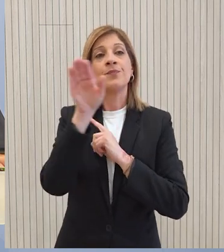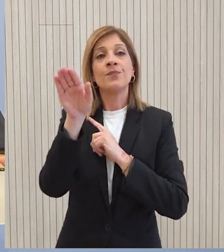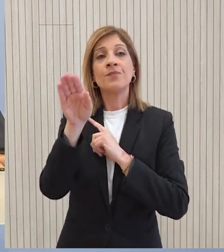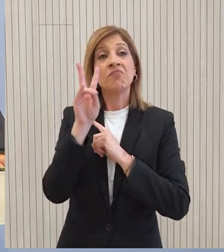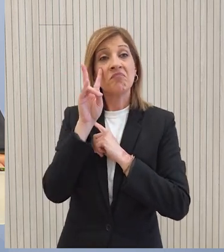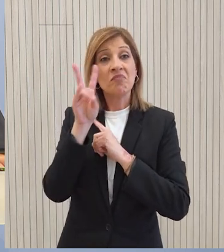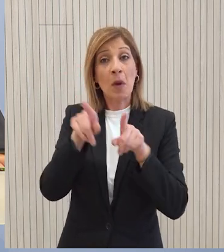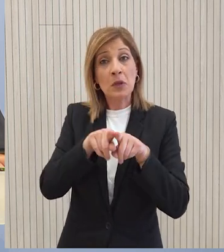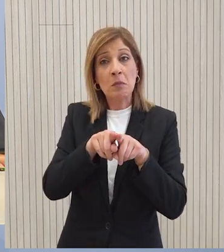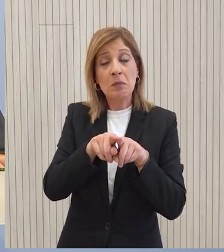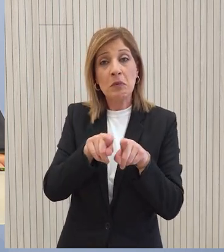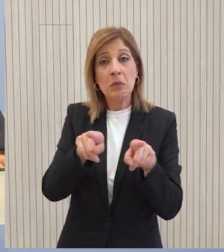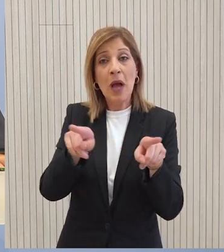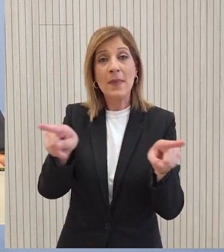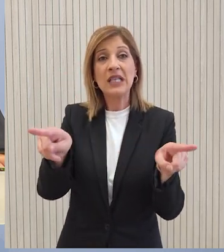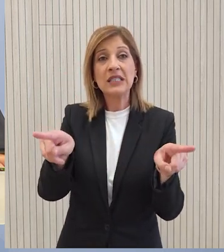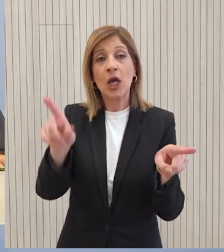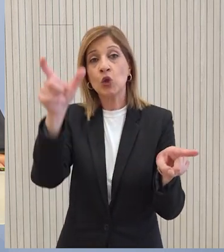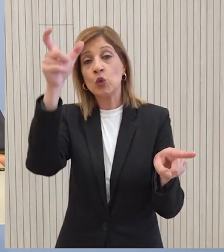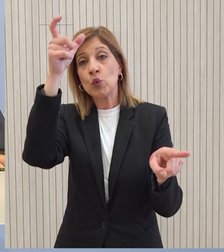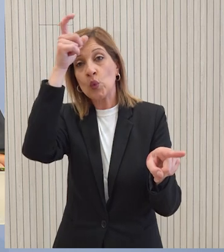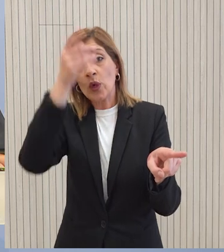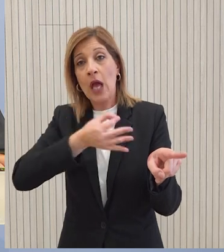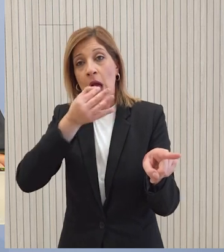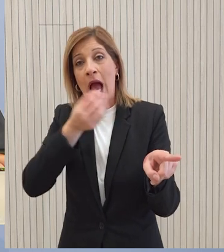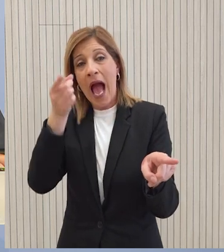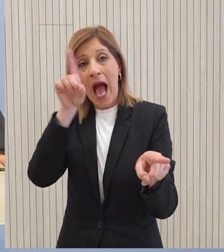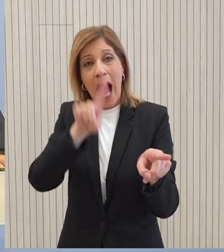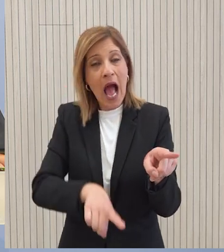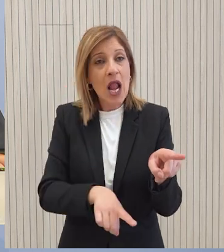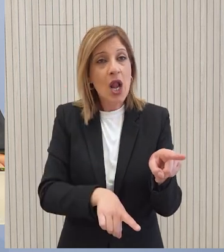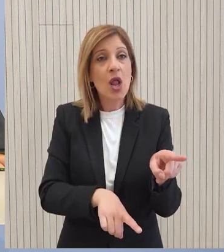κάποια διάσταση για τη σύνταξη από το Νέα Άγκυρα που είπε